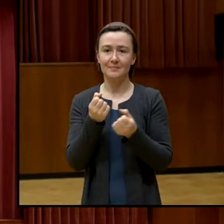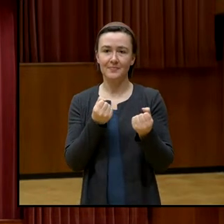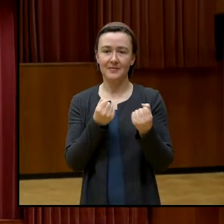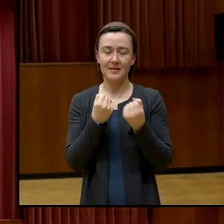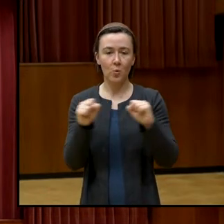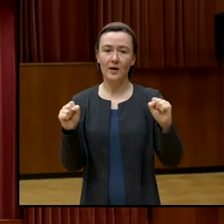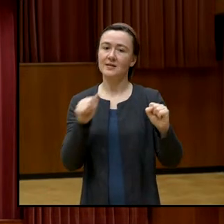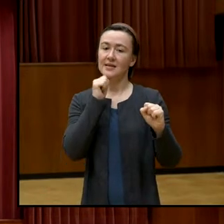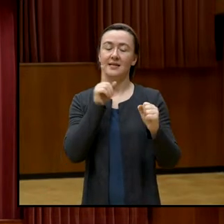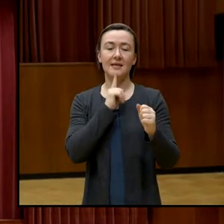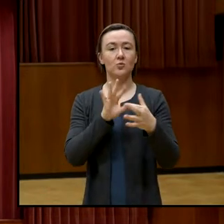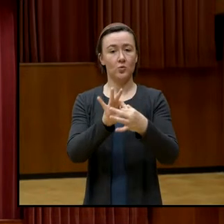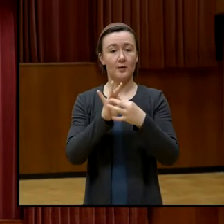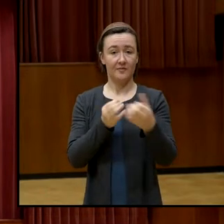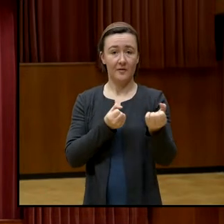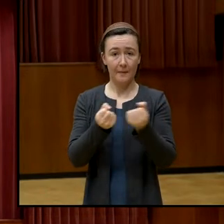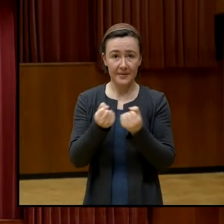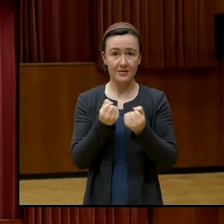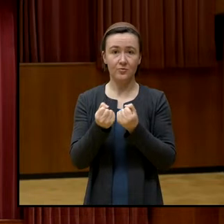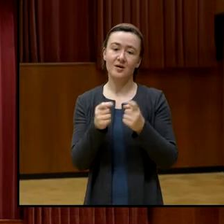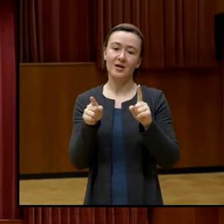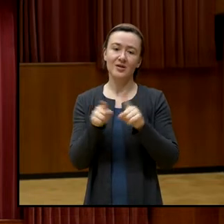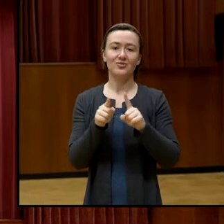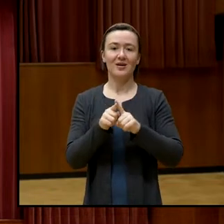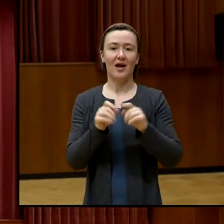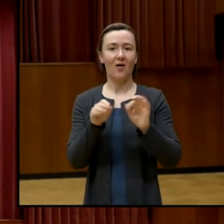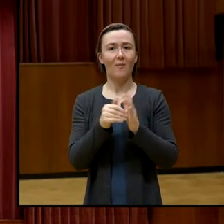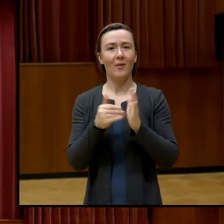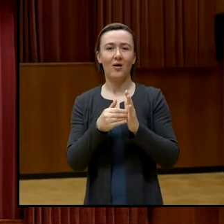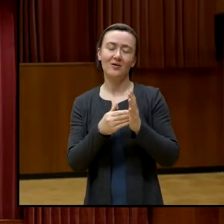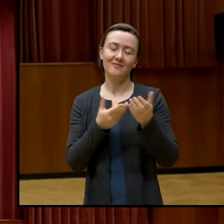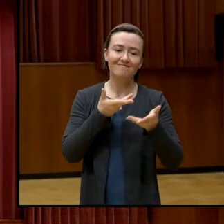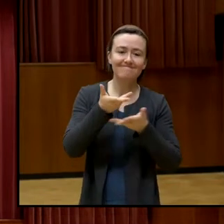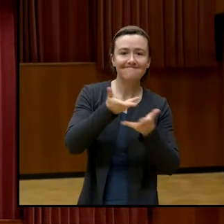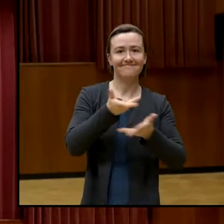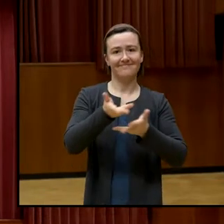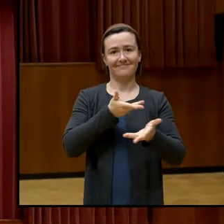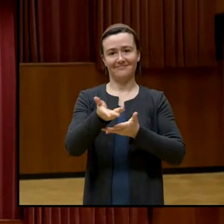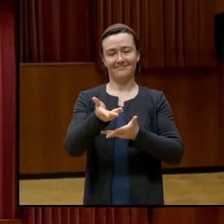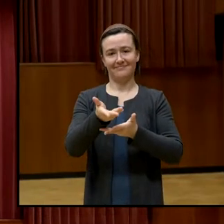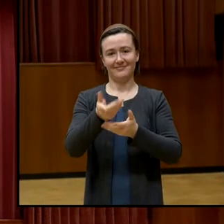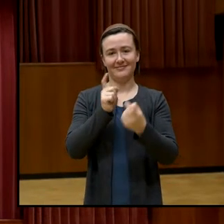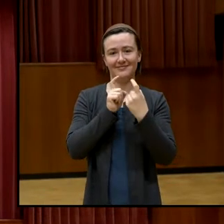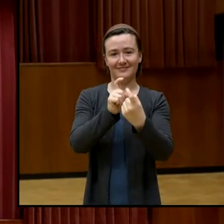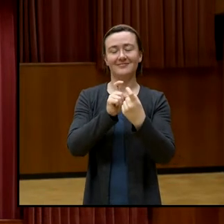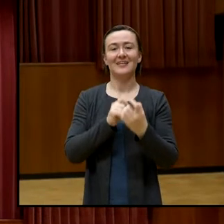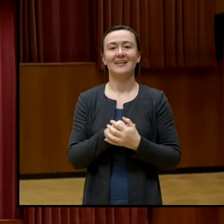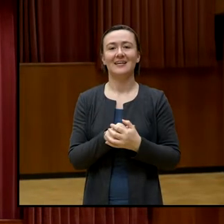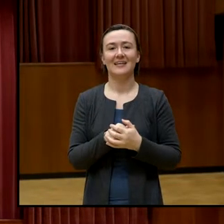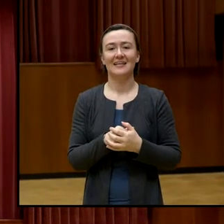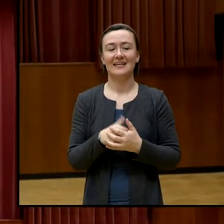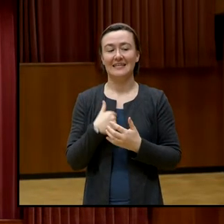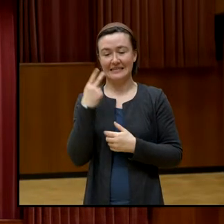Politische, wo verhandelt wird. Und für meine Praxis als politische Bildnerin, und ich sehe schon, da muss ich mich beeilen, bedeutet das, dass ich